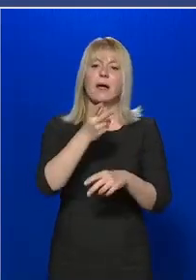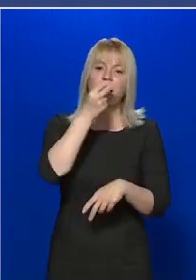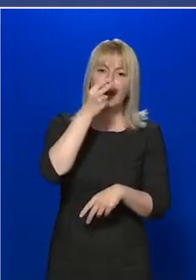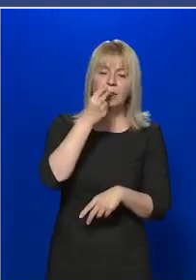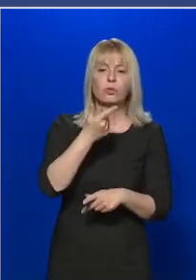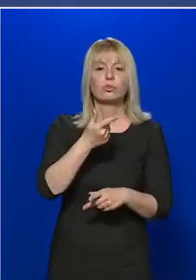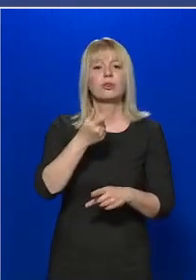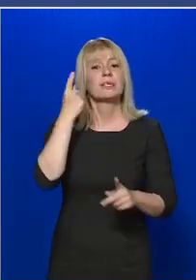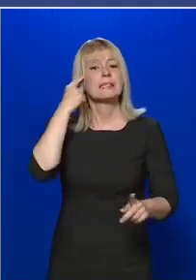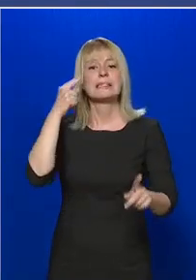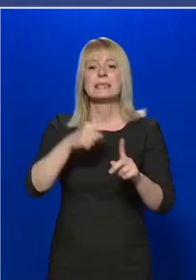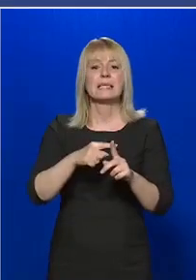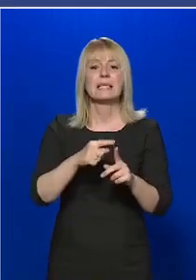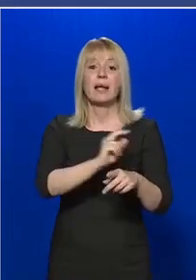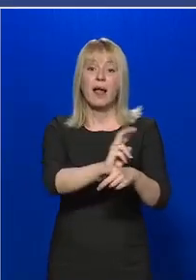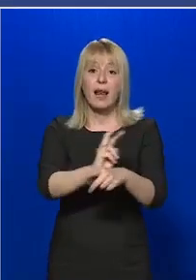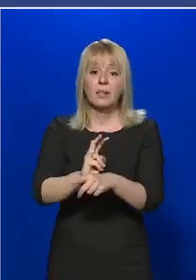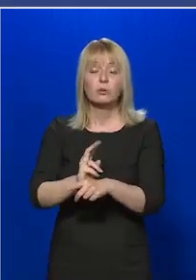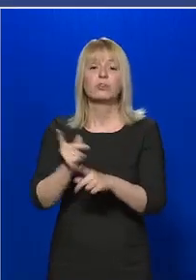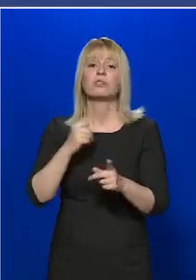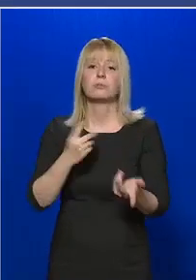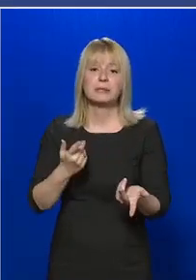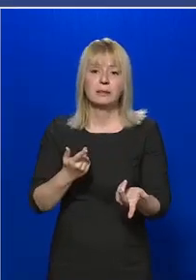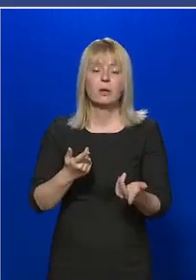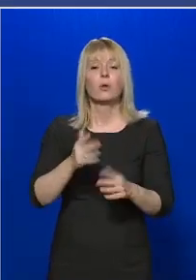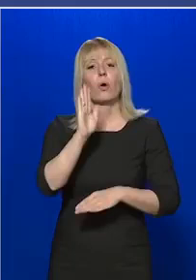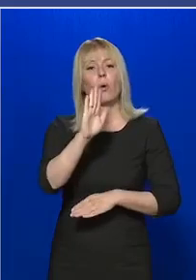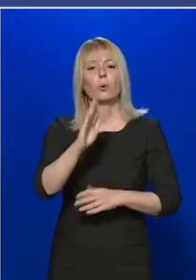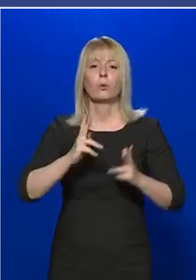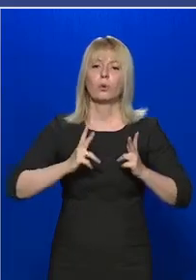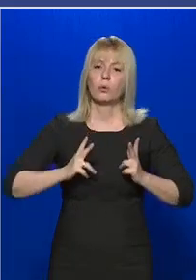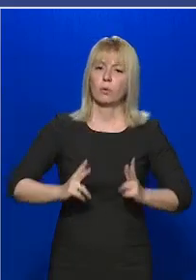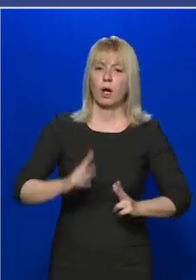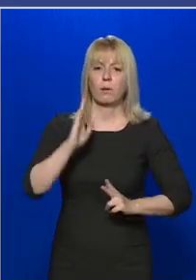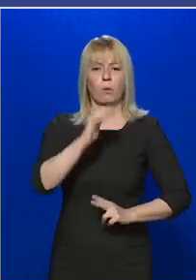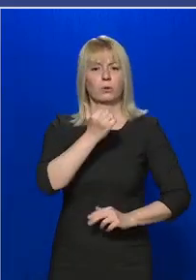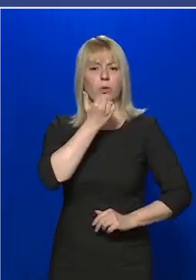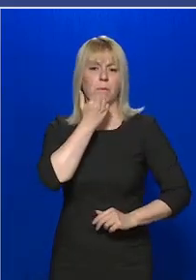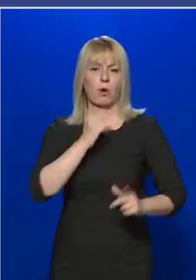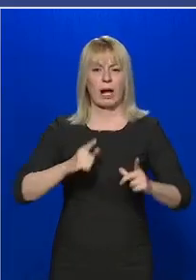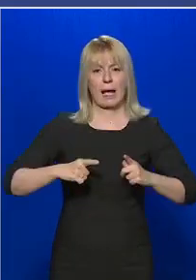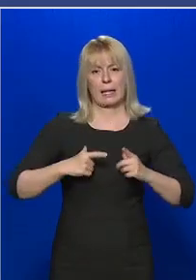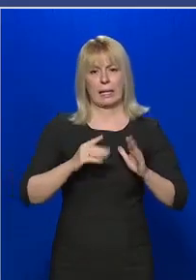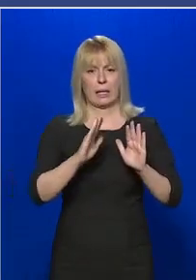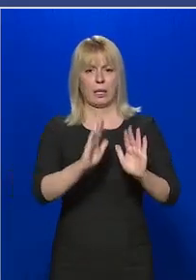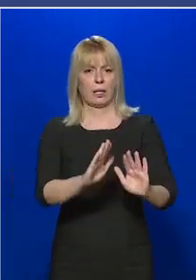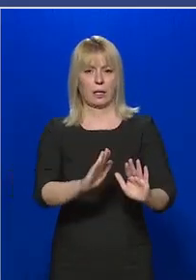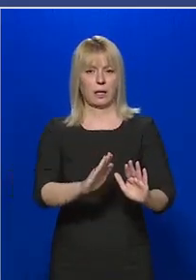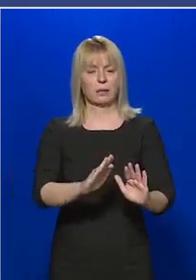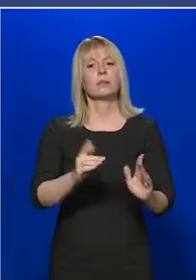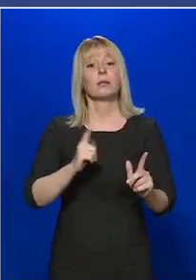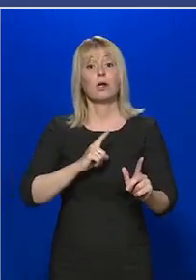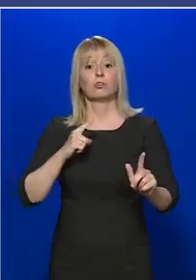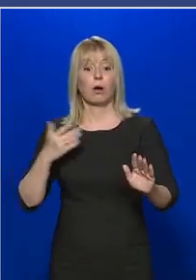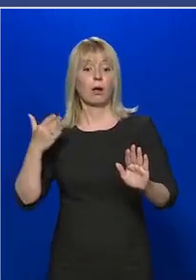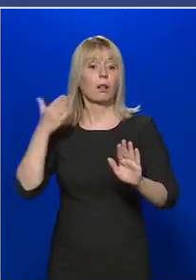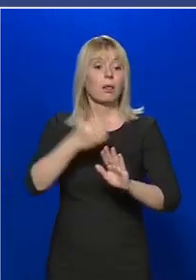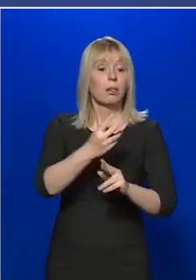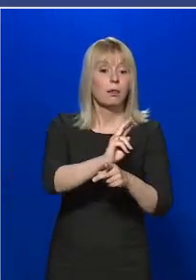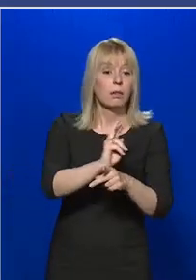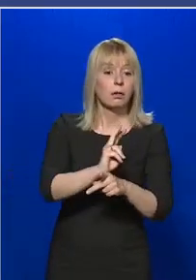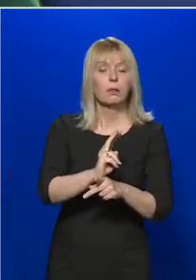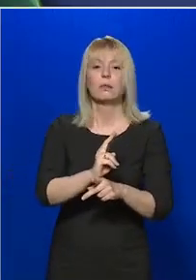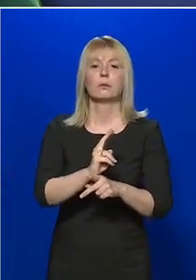kell szolgálnia, hogy az otthon nyugalmához, illetve a magánélethez jogokat is csak a szükséges mértékben korlátozza.